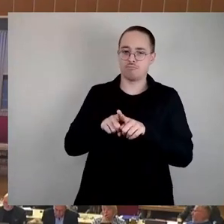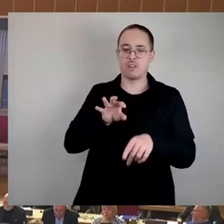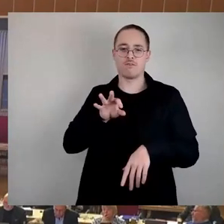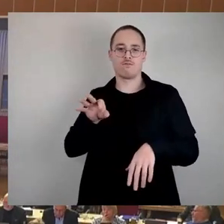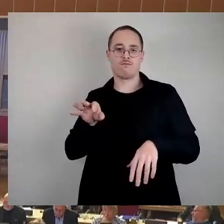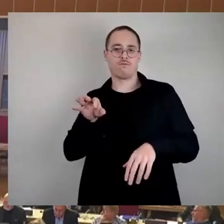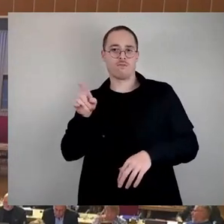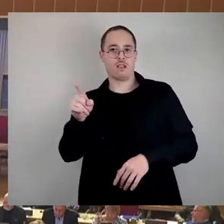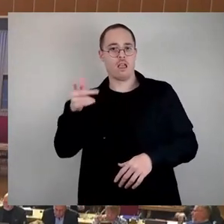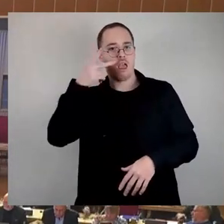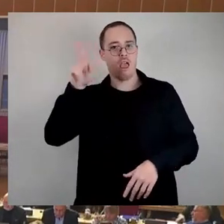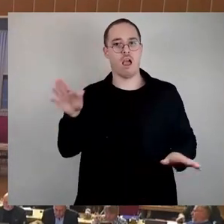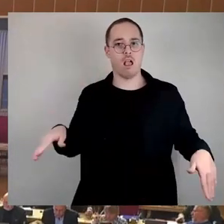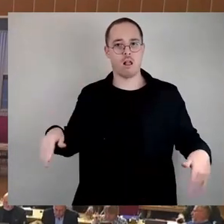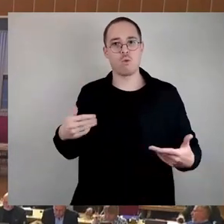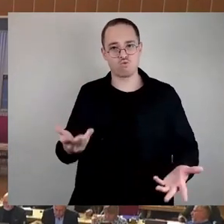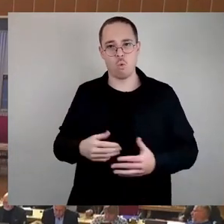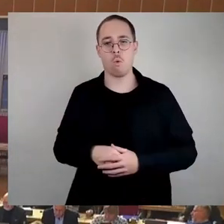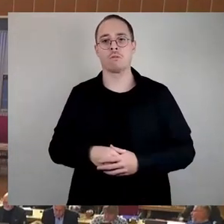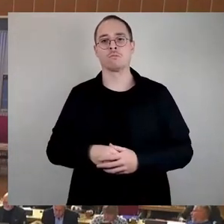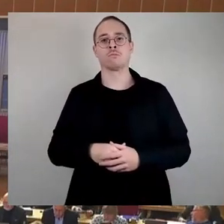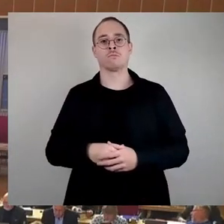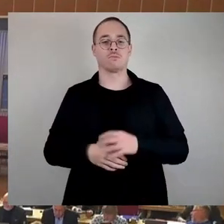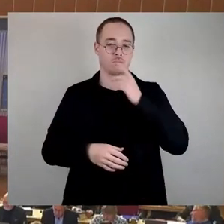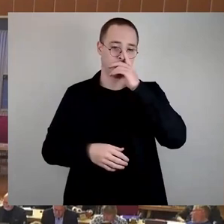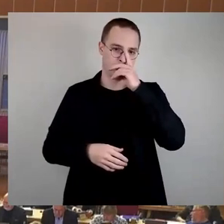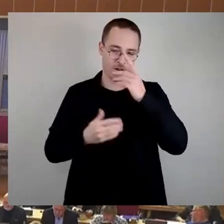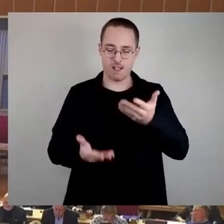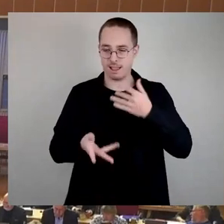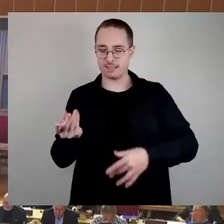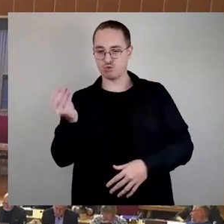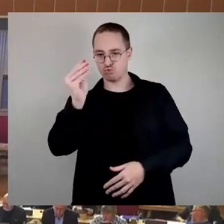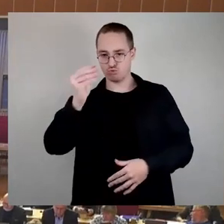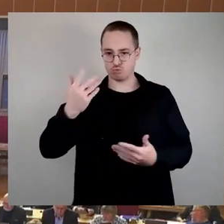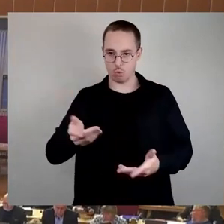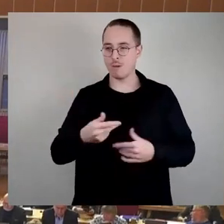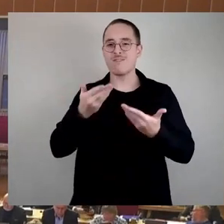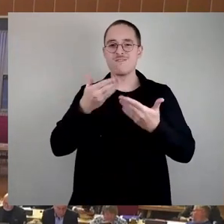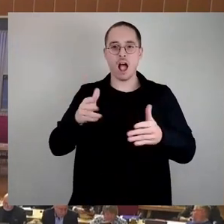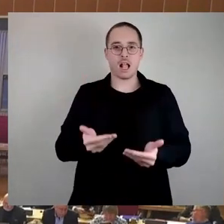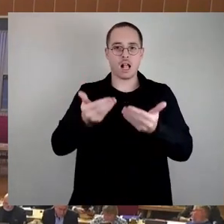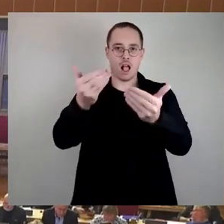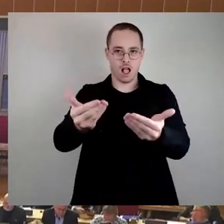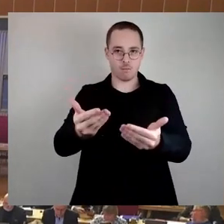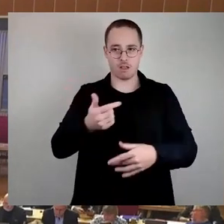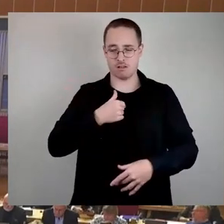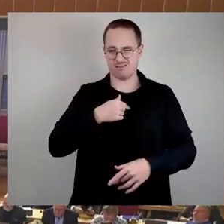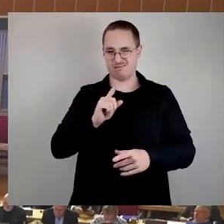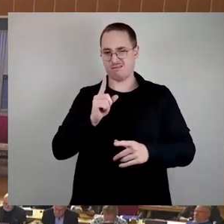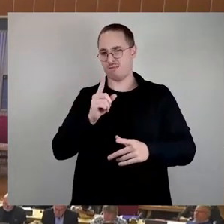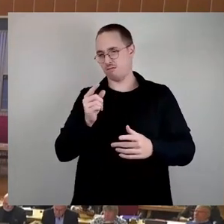auch zusätzlich zu einer Gehwegfreigabe, die ich nicht so priorisieren würde, geprüft werden, ob auch